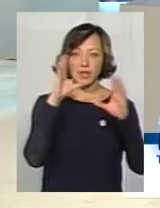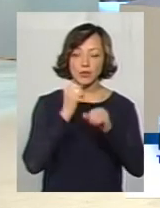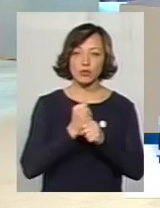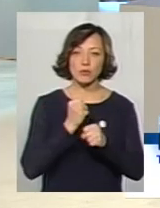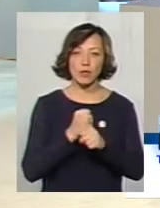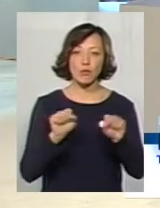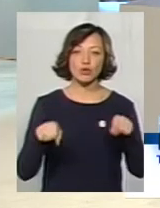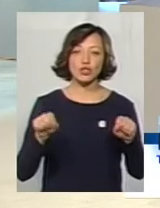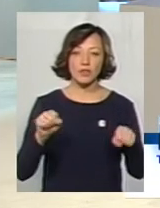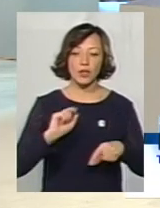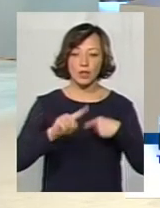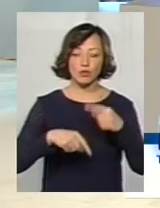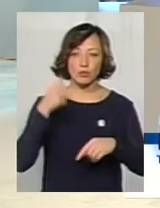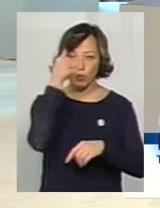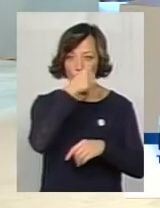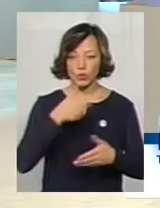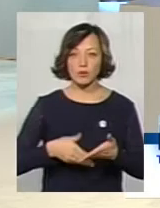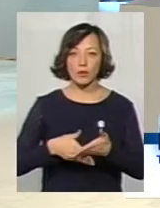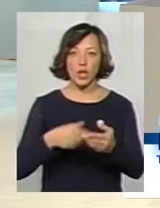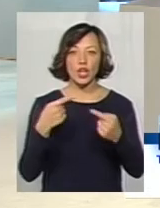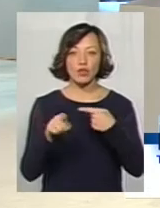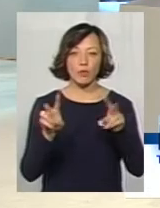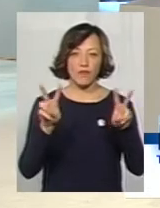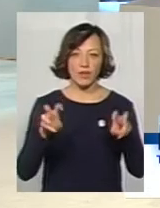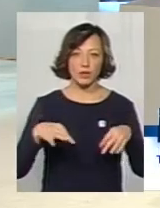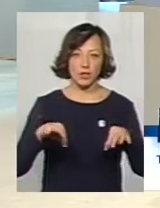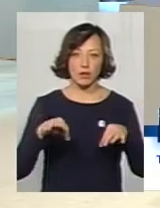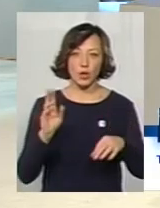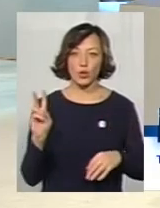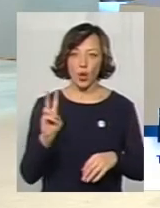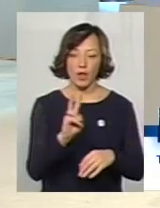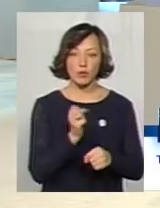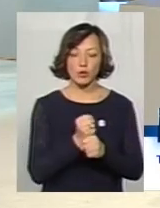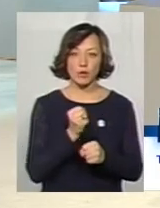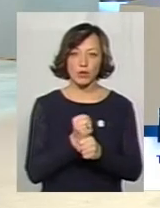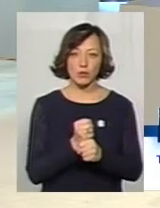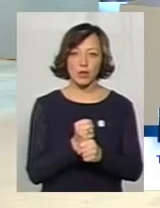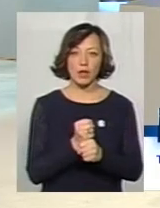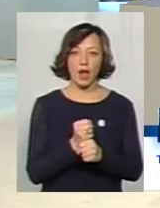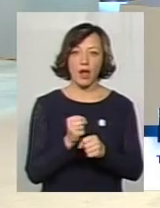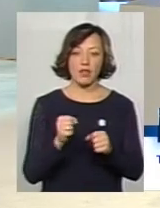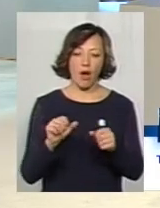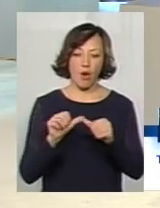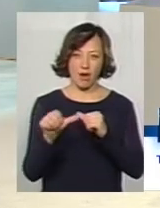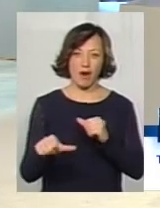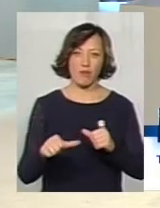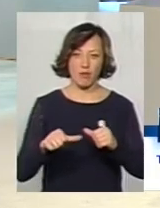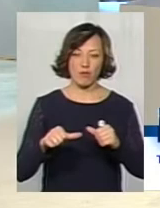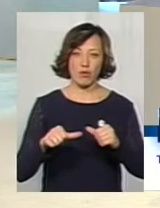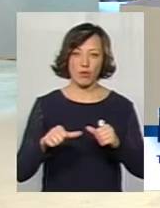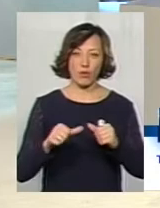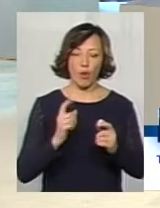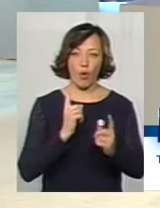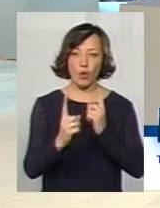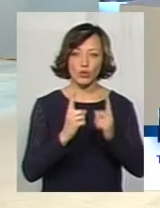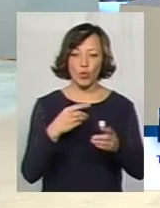це зробити, можливо, наступного року за допомогою іншого вийду транспорту. Це тролайбуши, які працюють на автономному ходу. хотіли їх цього року купити,